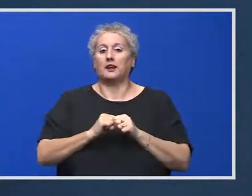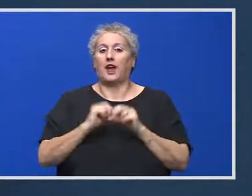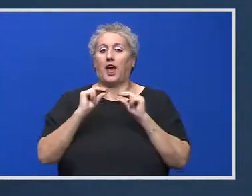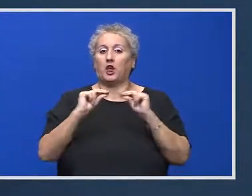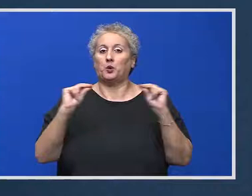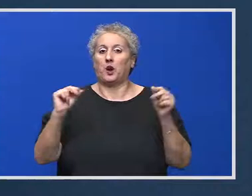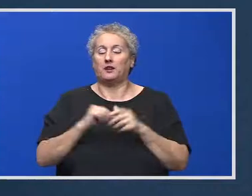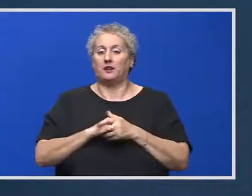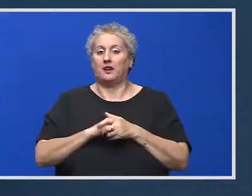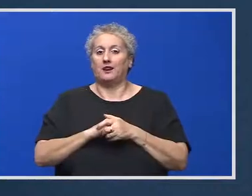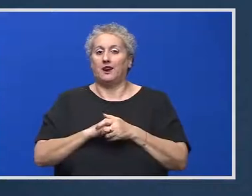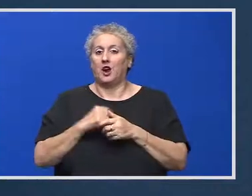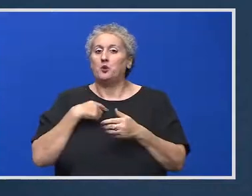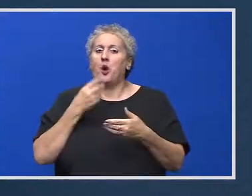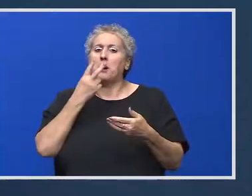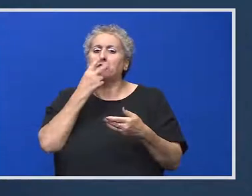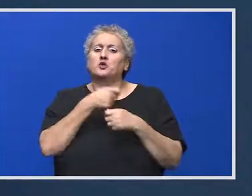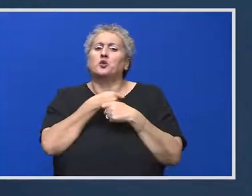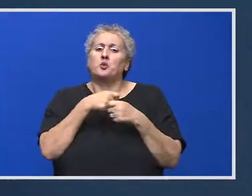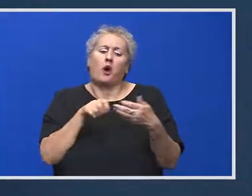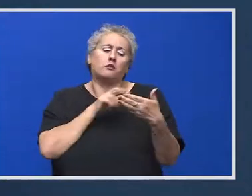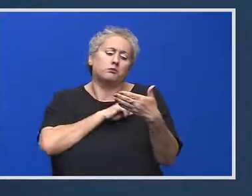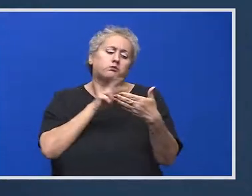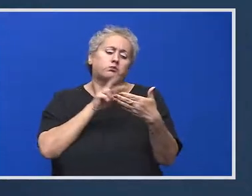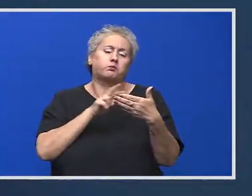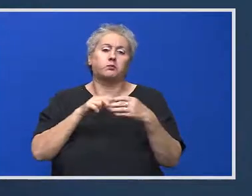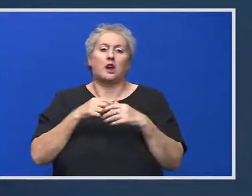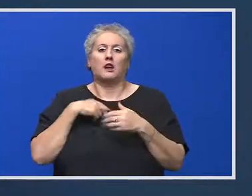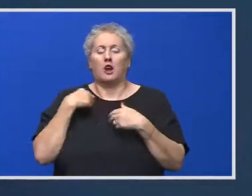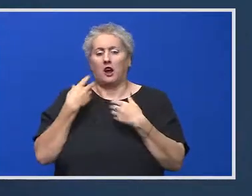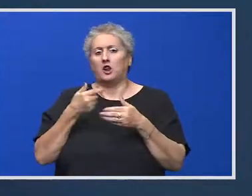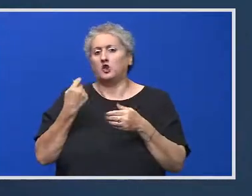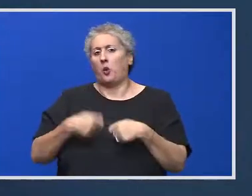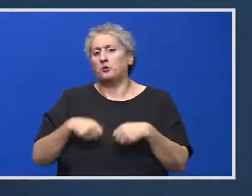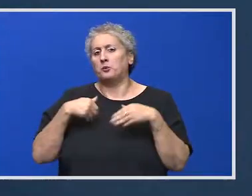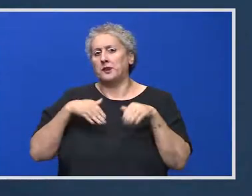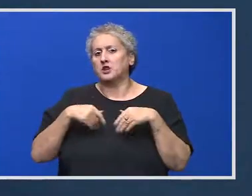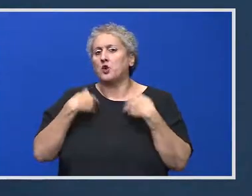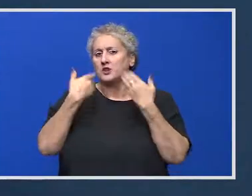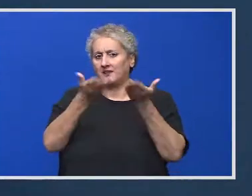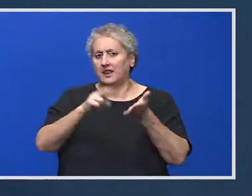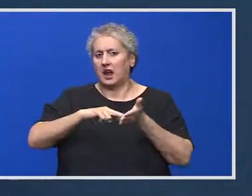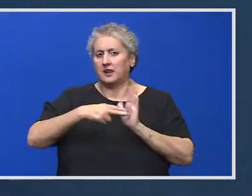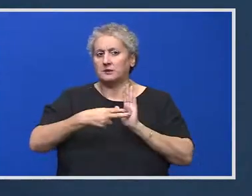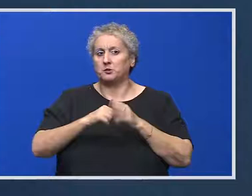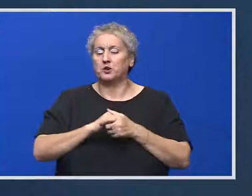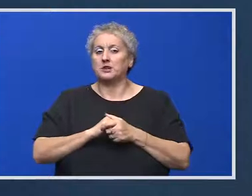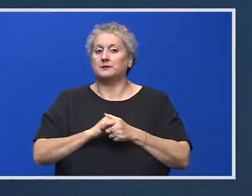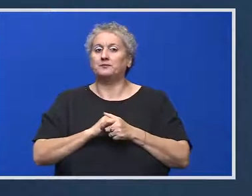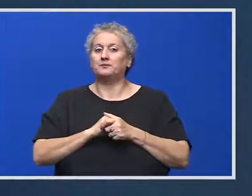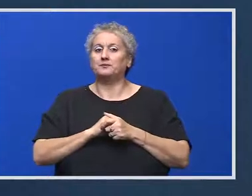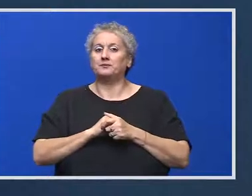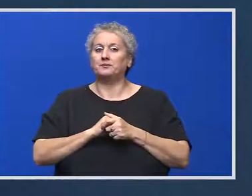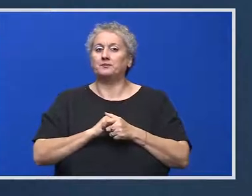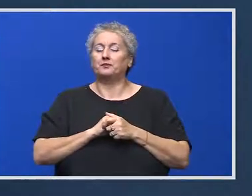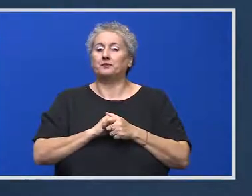Nu am intrat foarte mult în detaliu. Domnul ministru a dat răspunsurile și vă mai răspunde în continuare. Eu pot să vă spun că